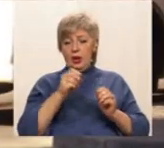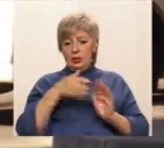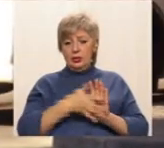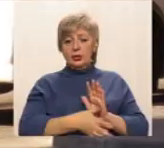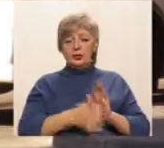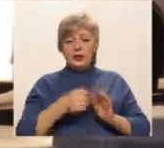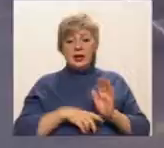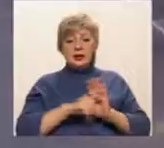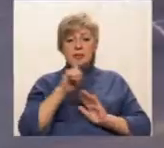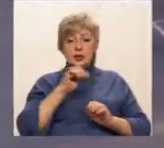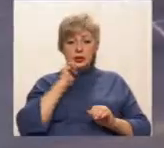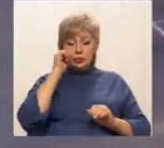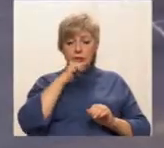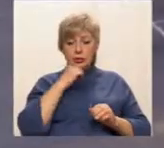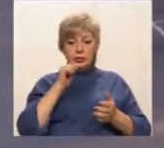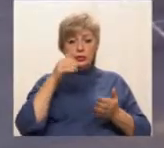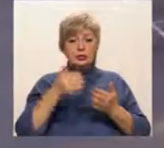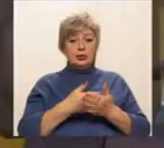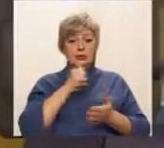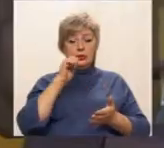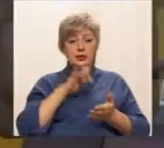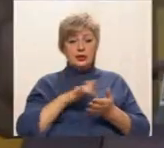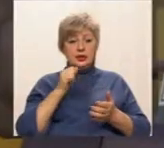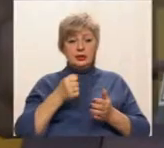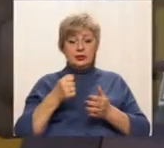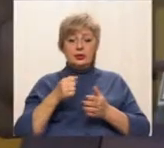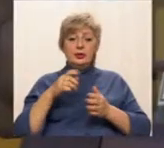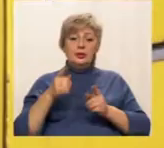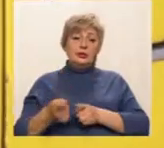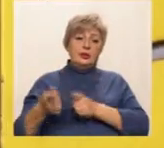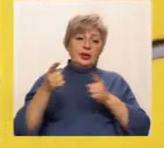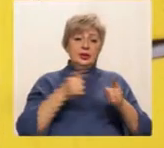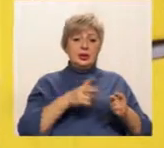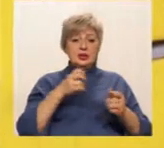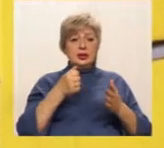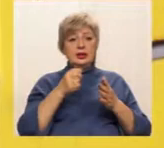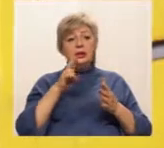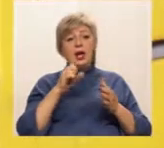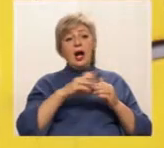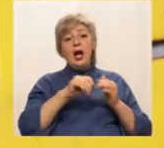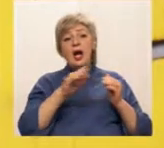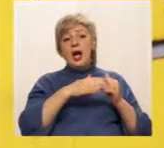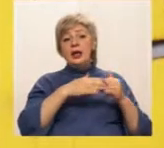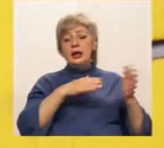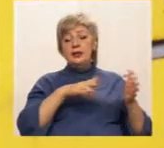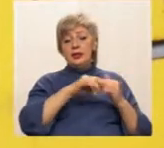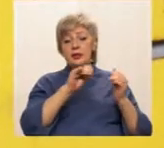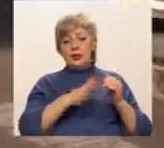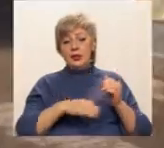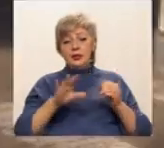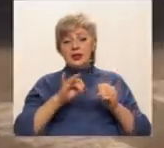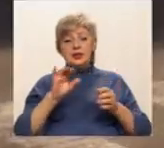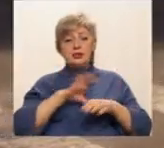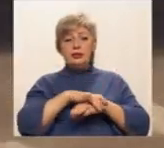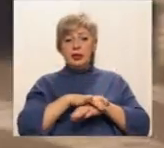з початку року з нового центру до автостанції «Лівий берег», що на вулиці Столетова, перенесли міжміські маршрутки із Павлограду, Кам'янського